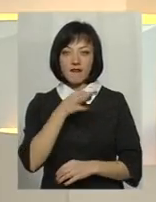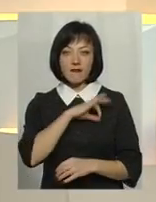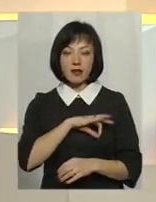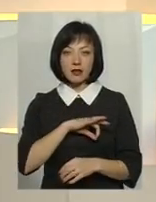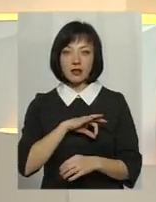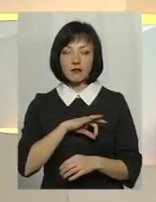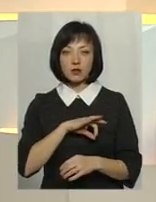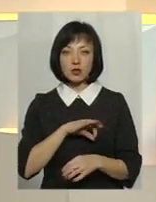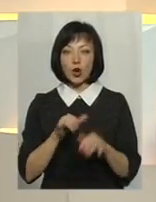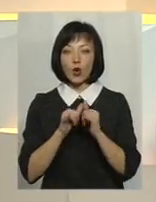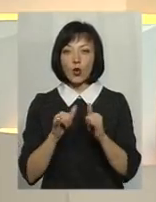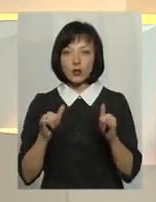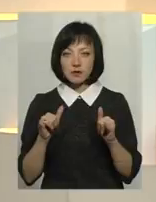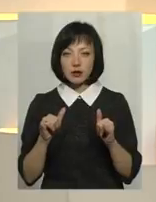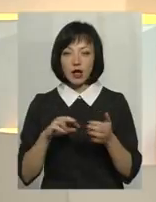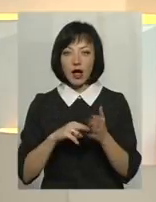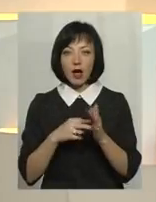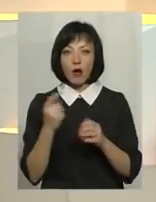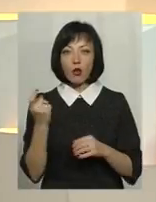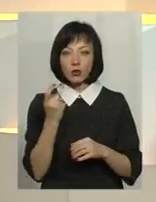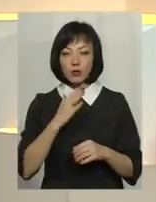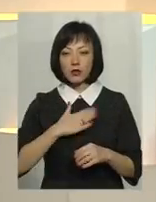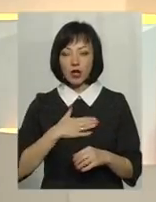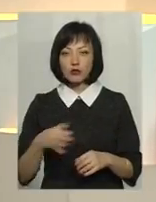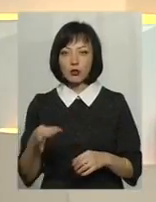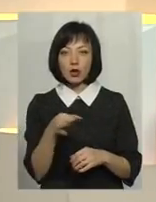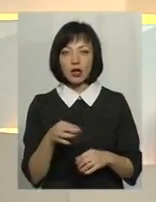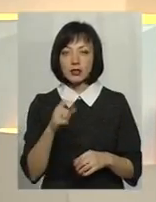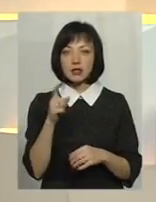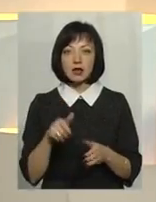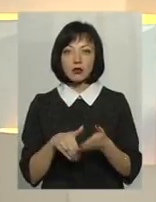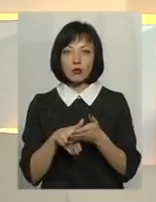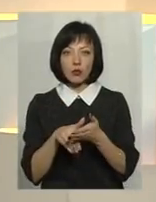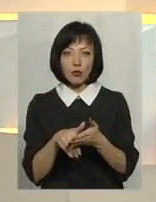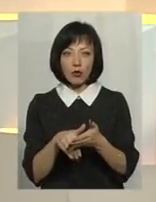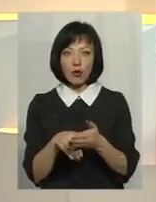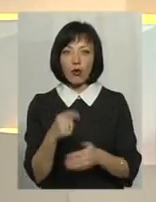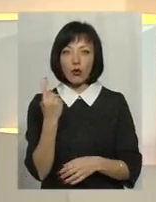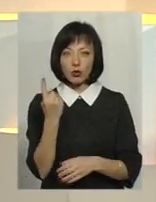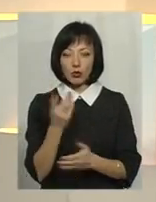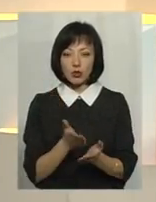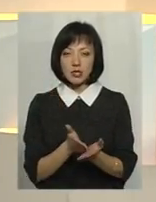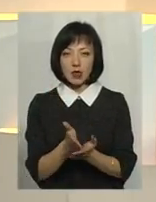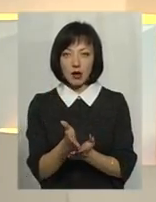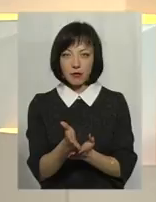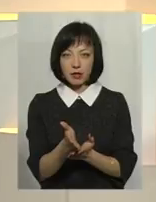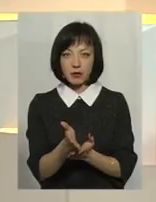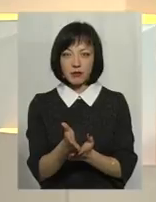розвитку економіки в нашому краї за допомогою одного з напрямків –